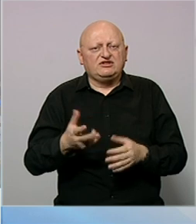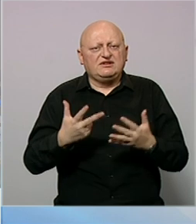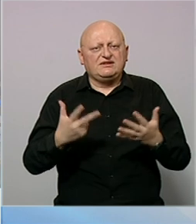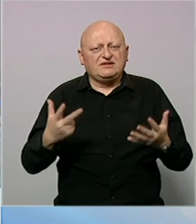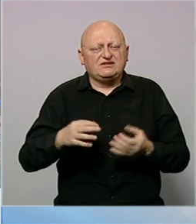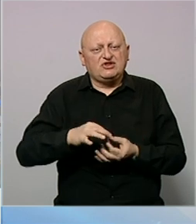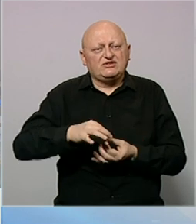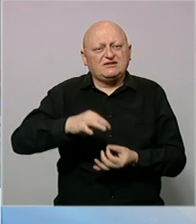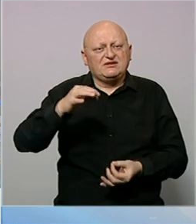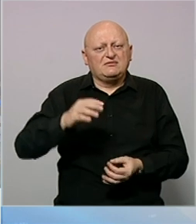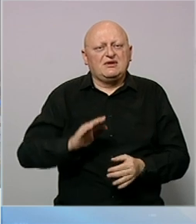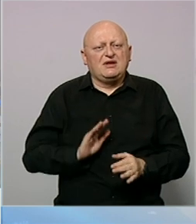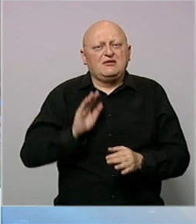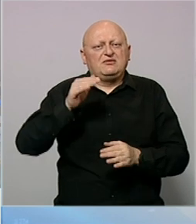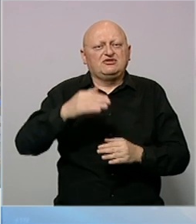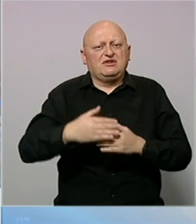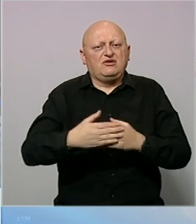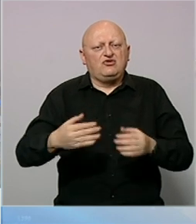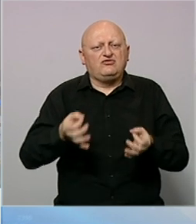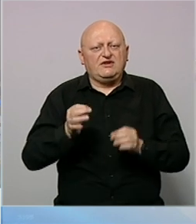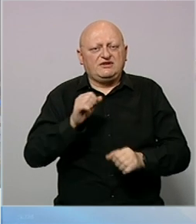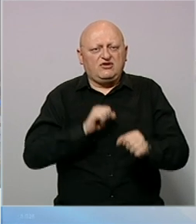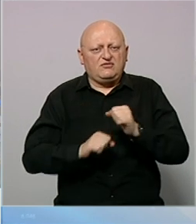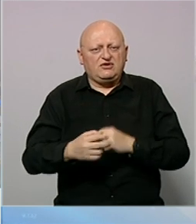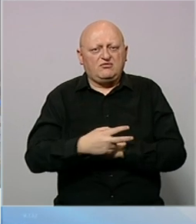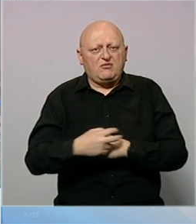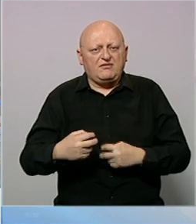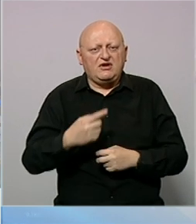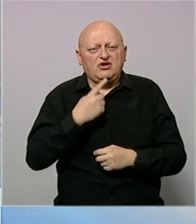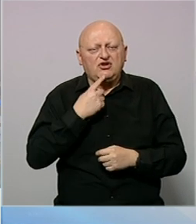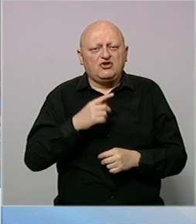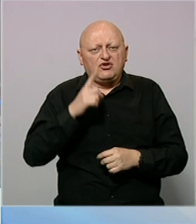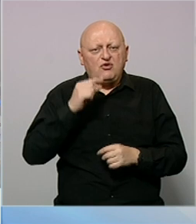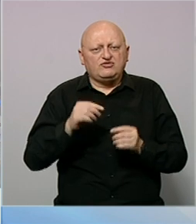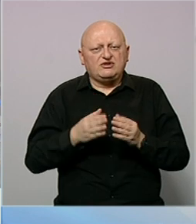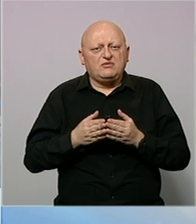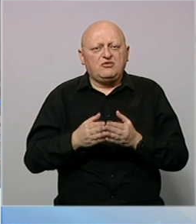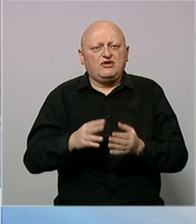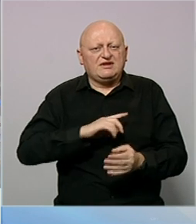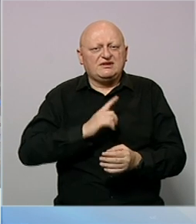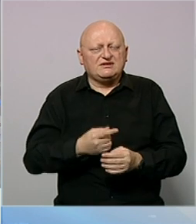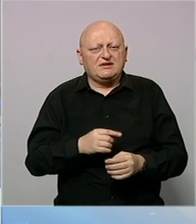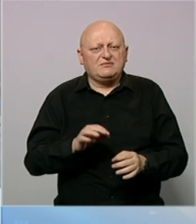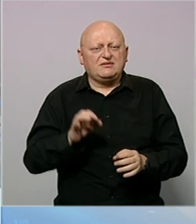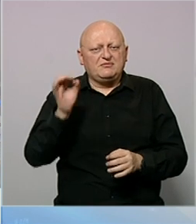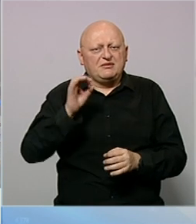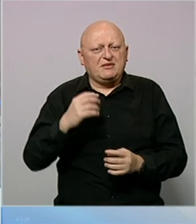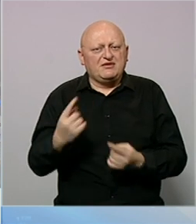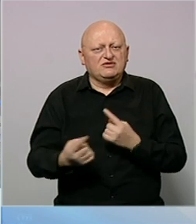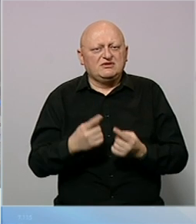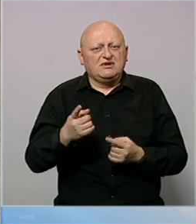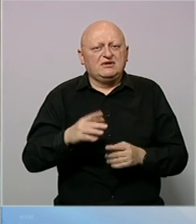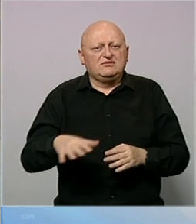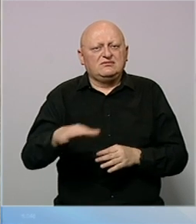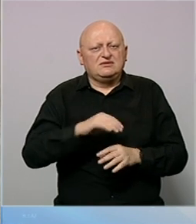Gradiške za 38 cm premašila kotu vanredne odbrane od poplava, dok je u općini Brod na snazi pripravno stanje.